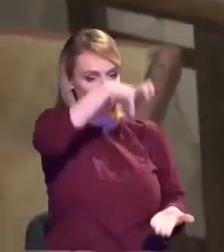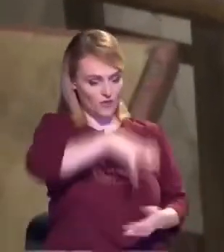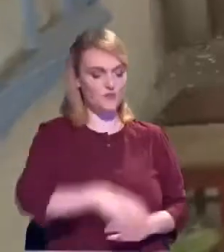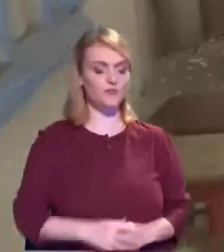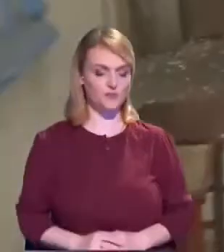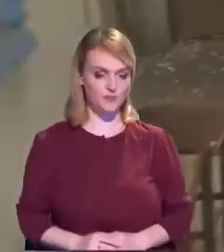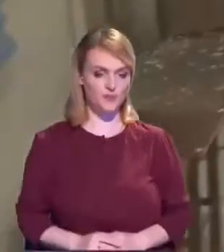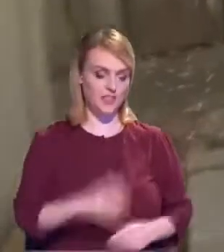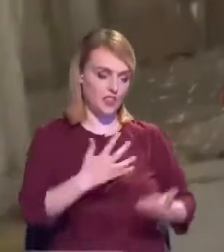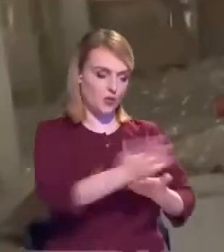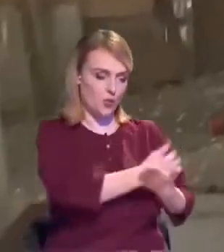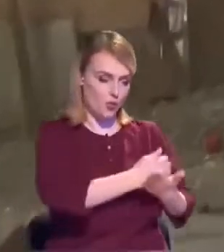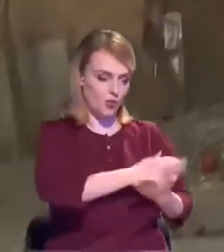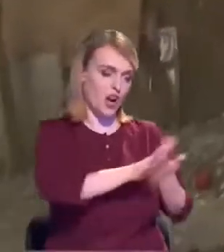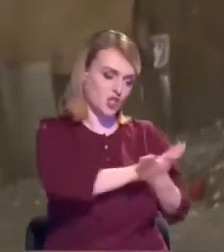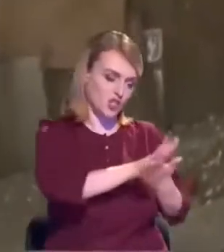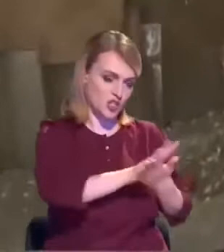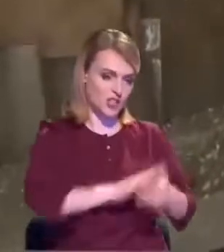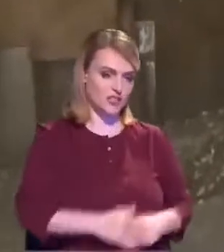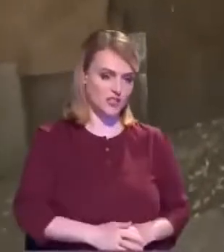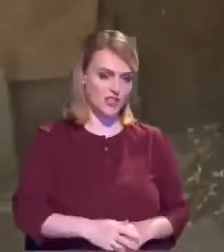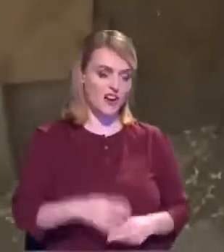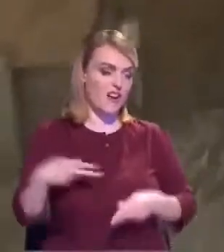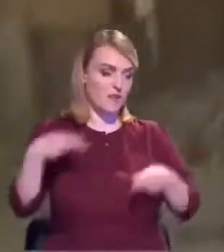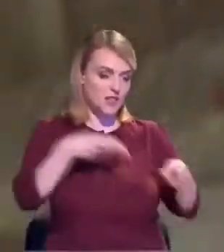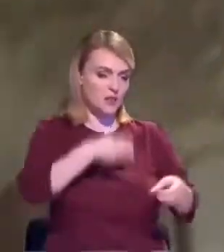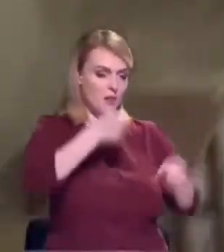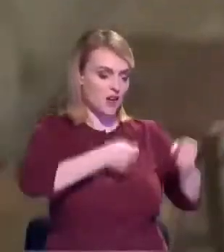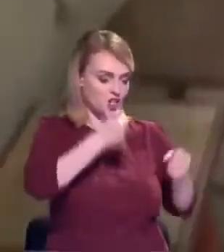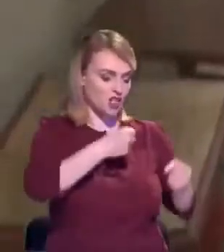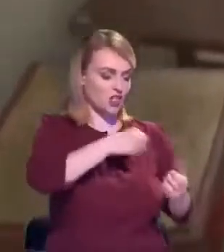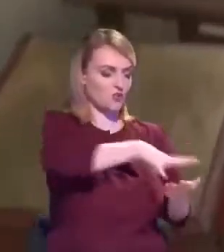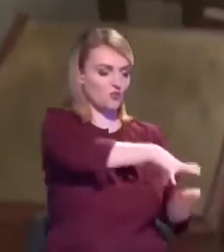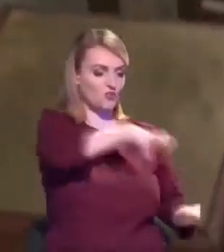una alta. Aici, știi ce mașina, ești suzi.